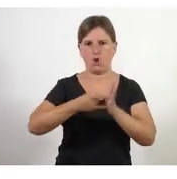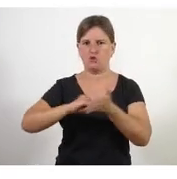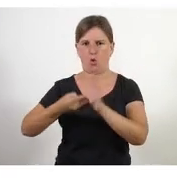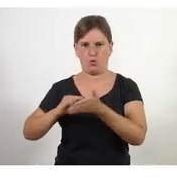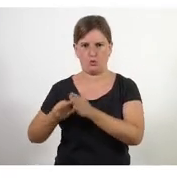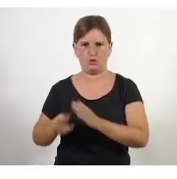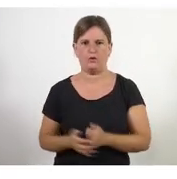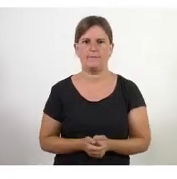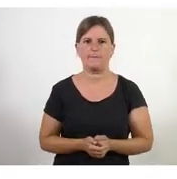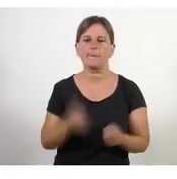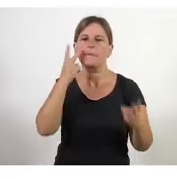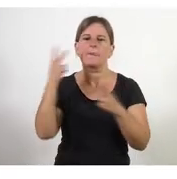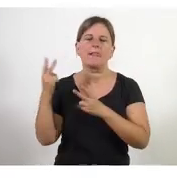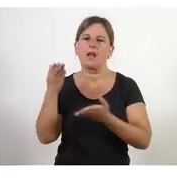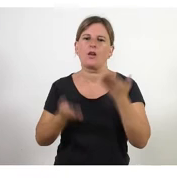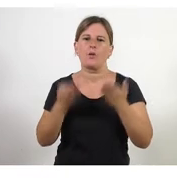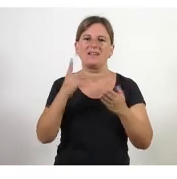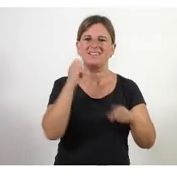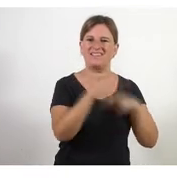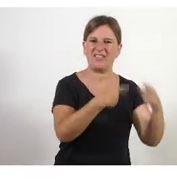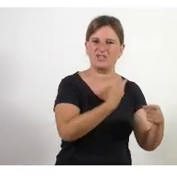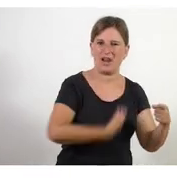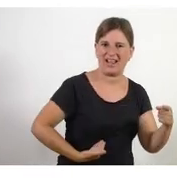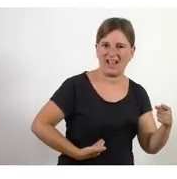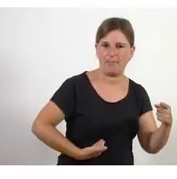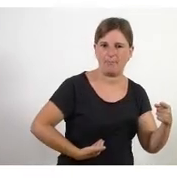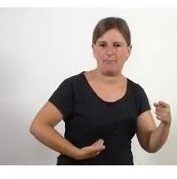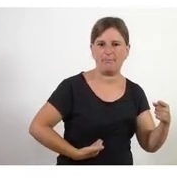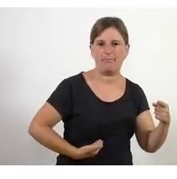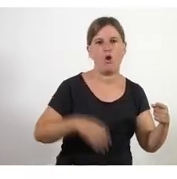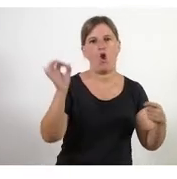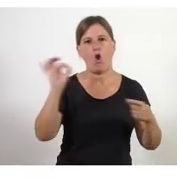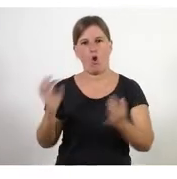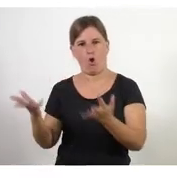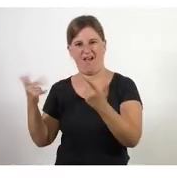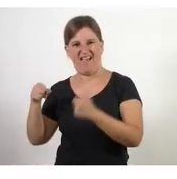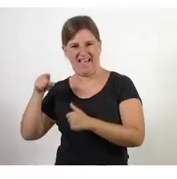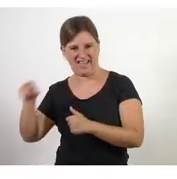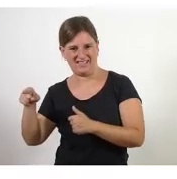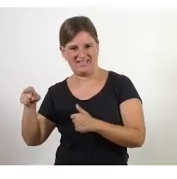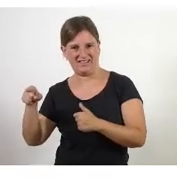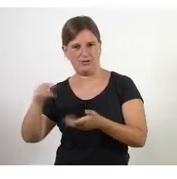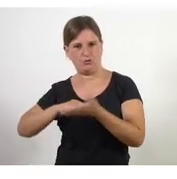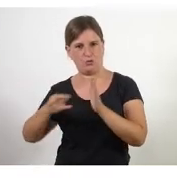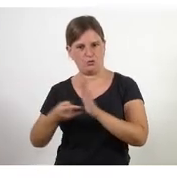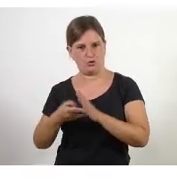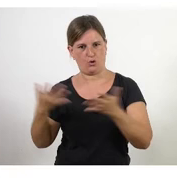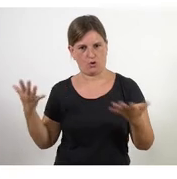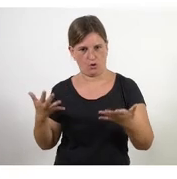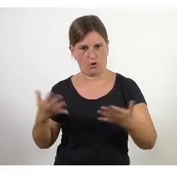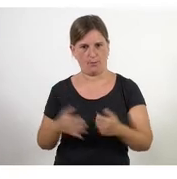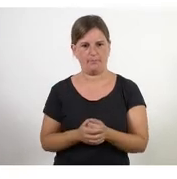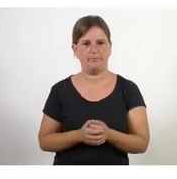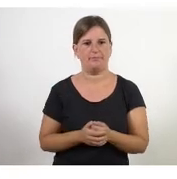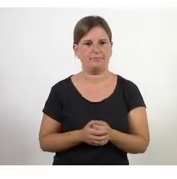un cap una cap un líder tradicional i és molt és molt aterrada aquesta mirada perquè és la mirada de la seva agenda